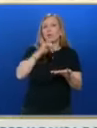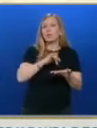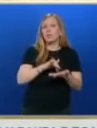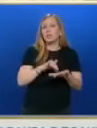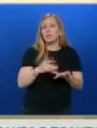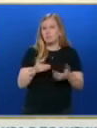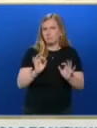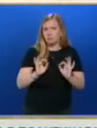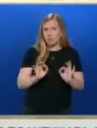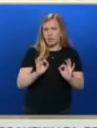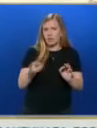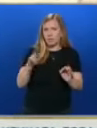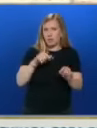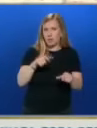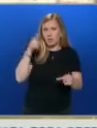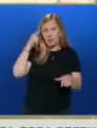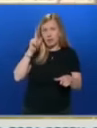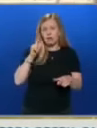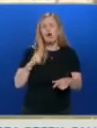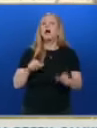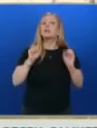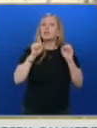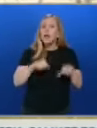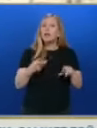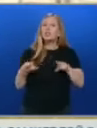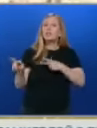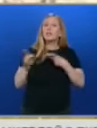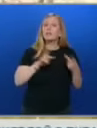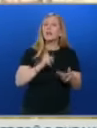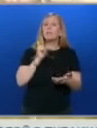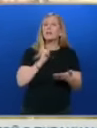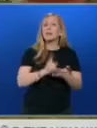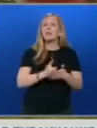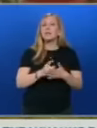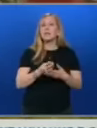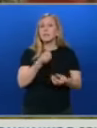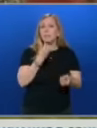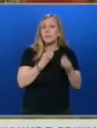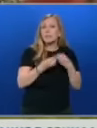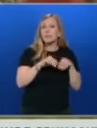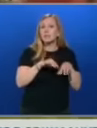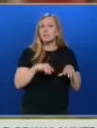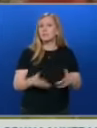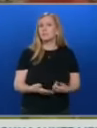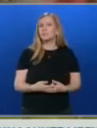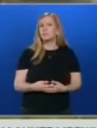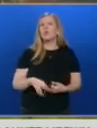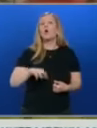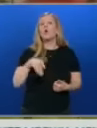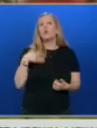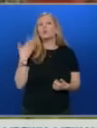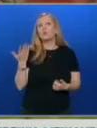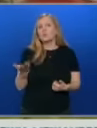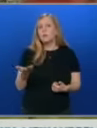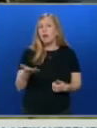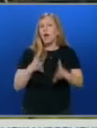някакъв момент кравите на това място А ще ги върна там, където му трябва да си пъсат От друга страна стоят хората, които